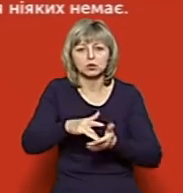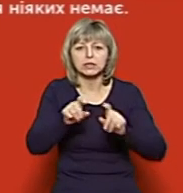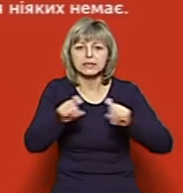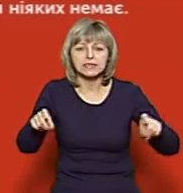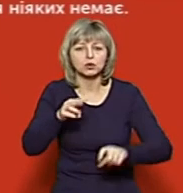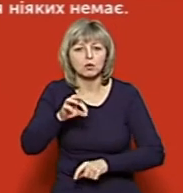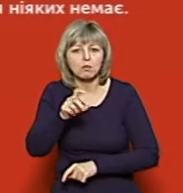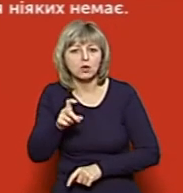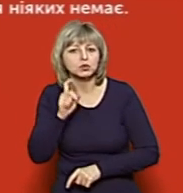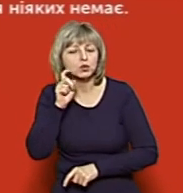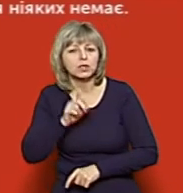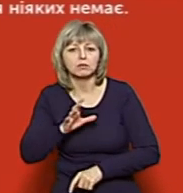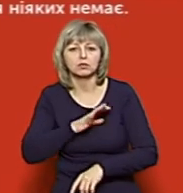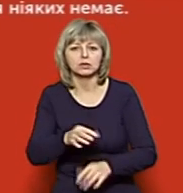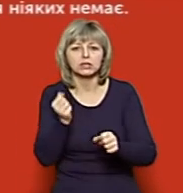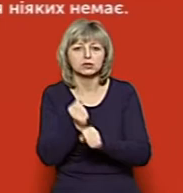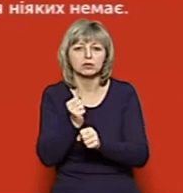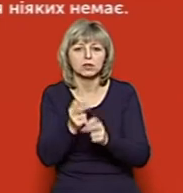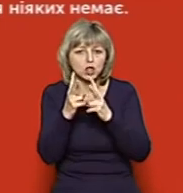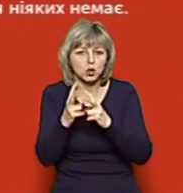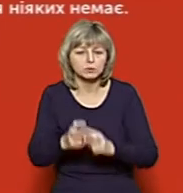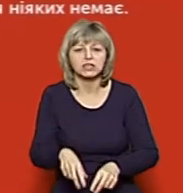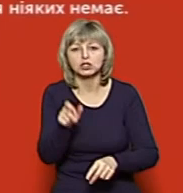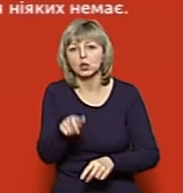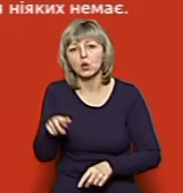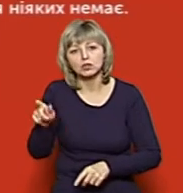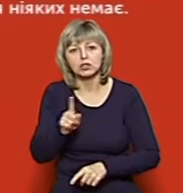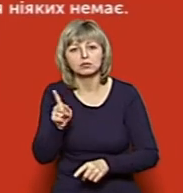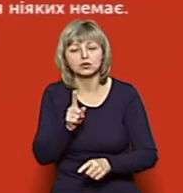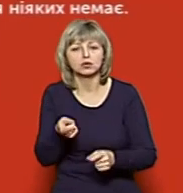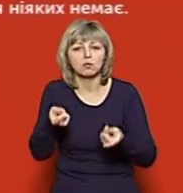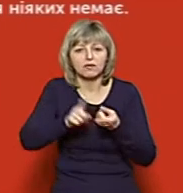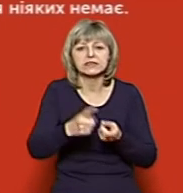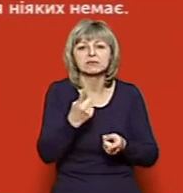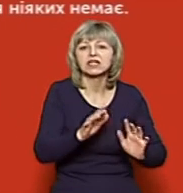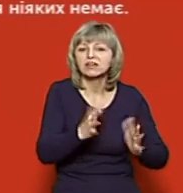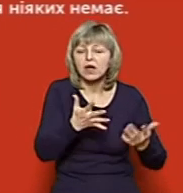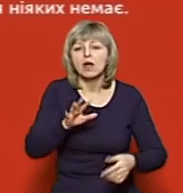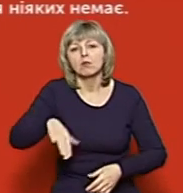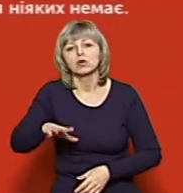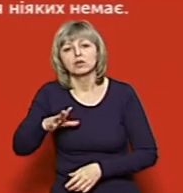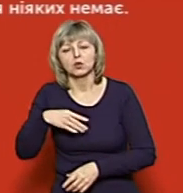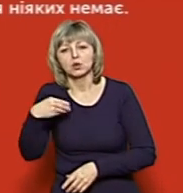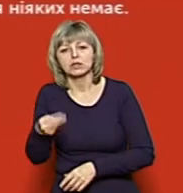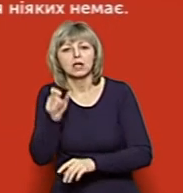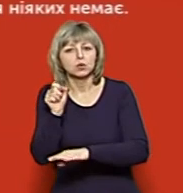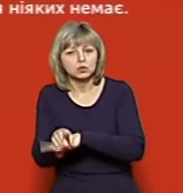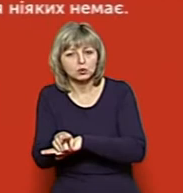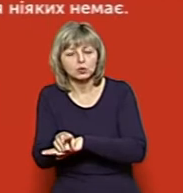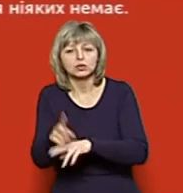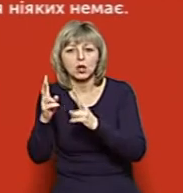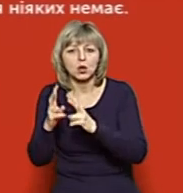МОЗ України, були проведені обстеження контактних осіб, що стосувалися першого випадку. Потім було до одне доручення обстежити